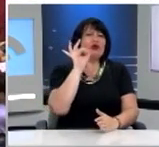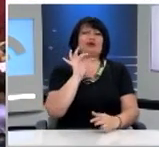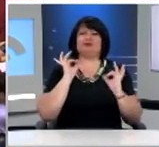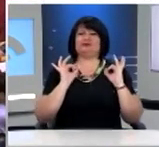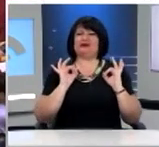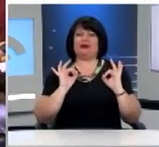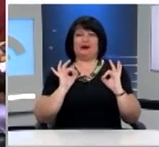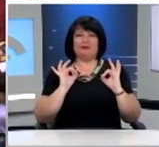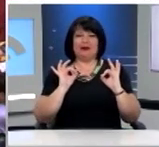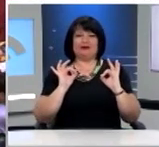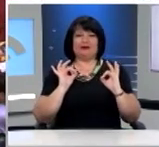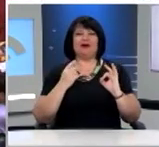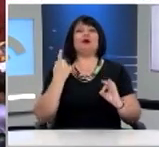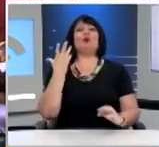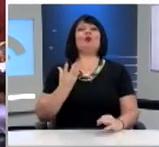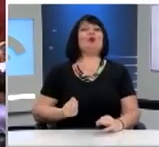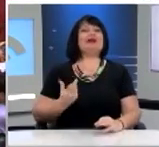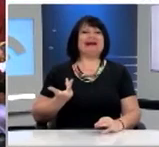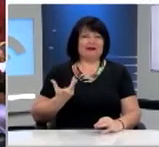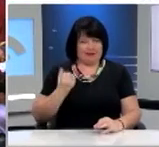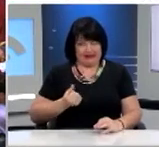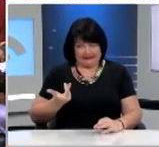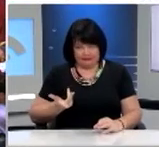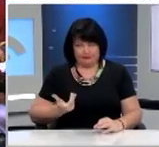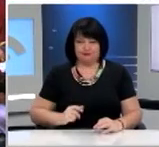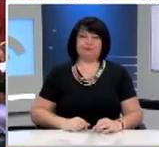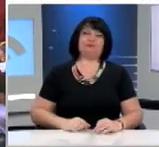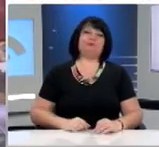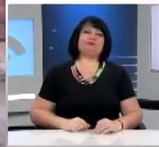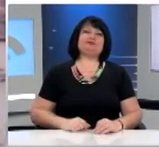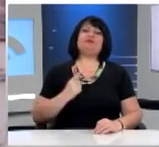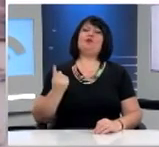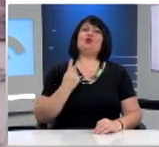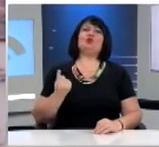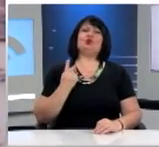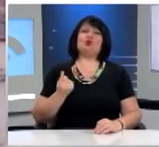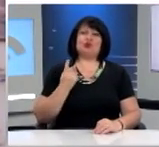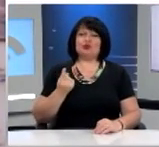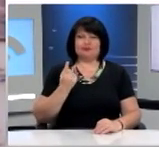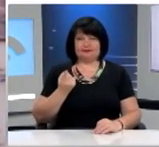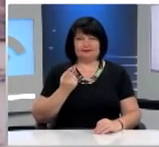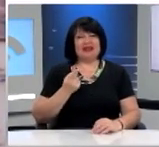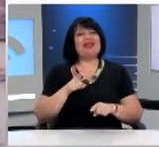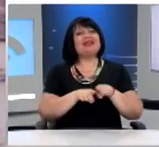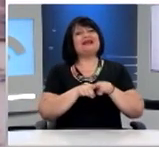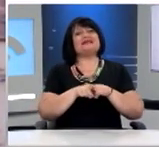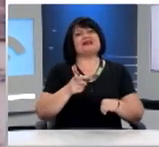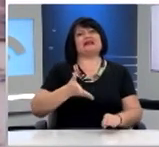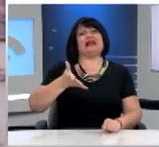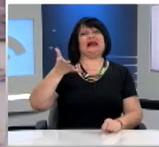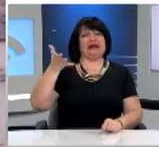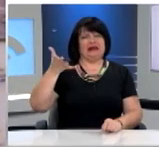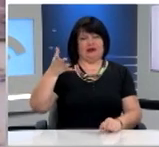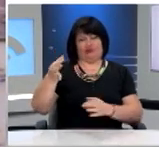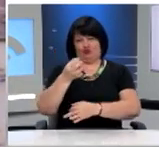Υπάρχει μία συνήθεια να ευδοκιμεί ανεξαρτήτως ηλικίας του